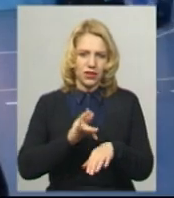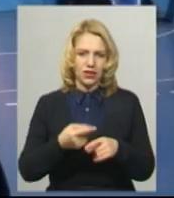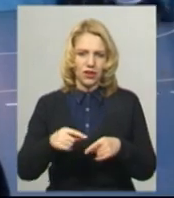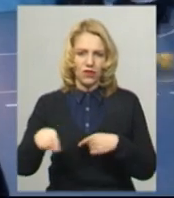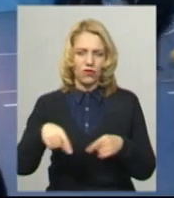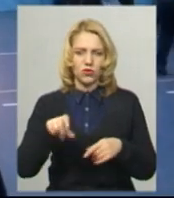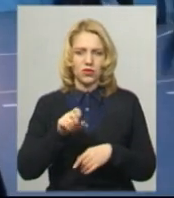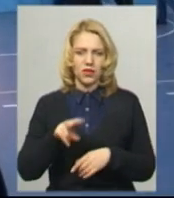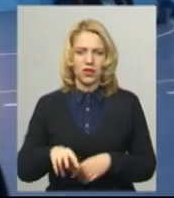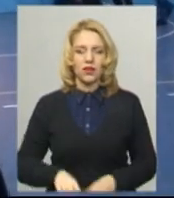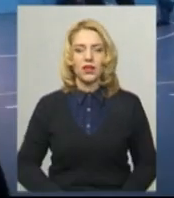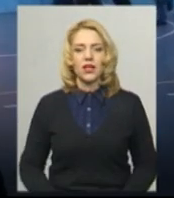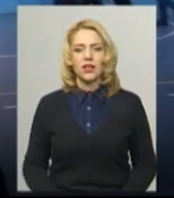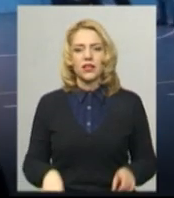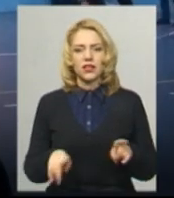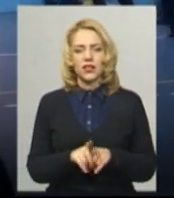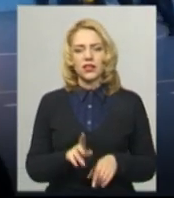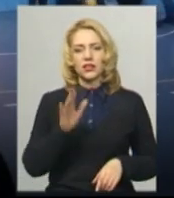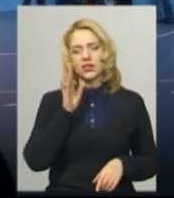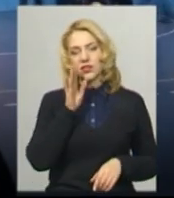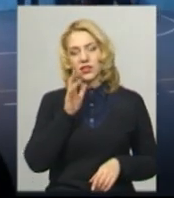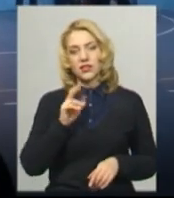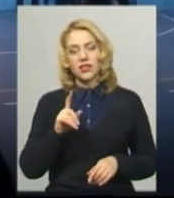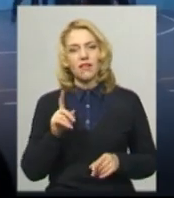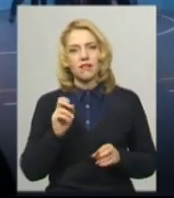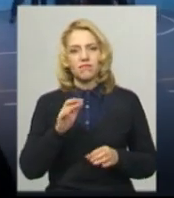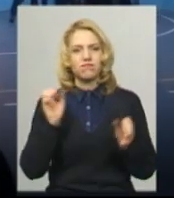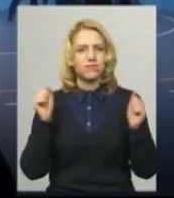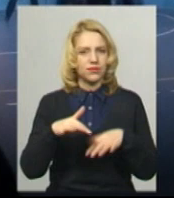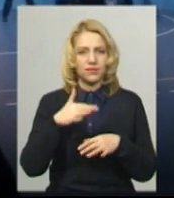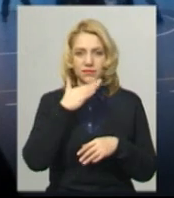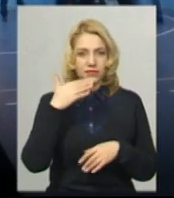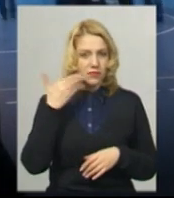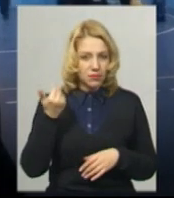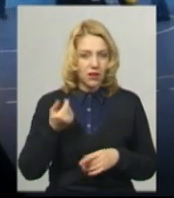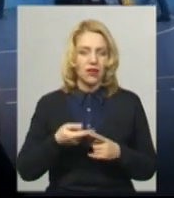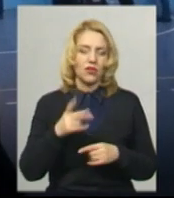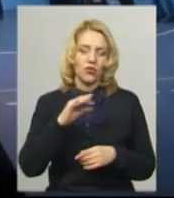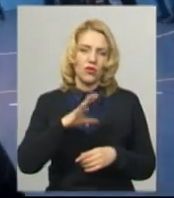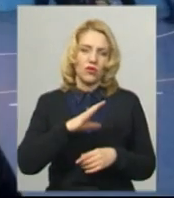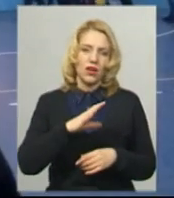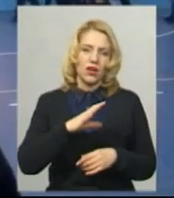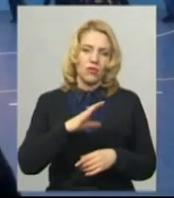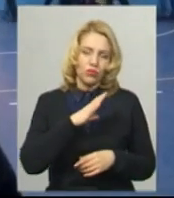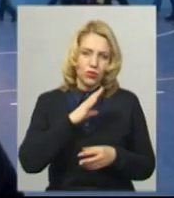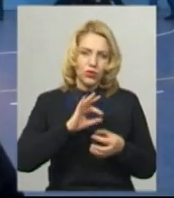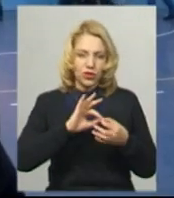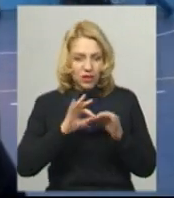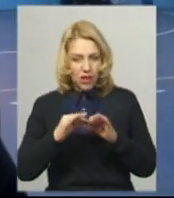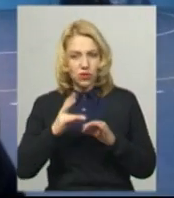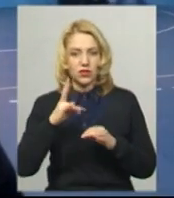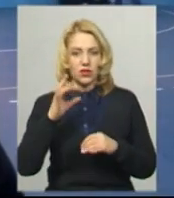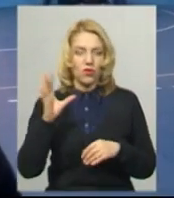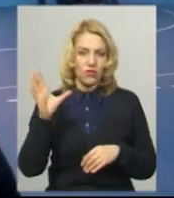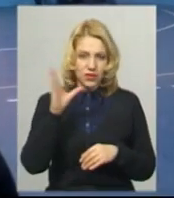Такі часи настали не так, як раніше, але ж все-таки були там свої трудності, але всі